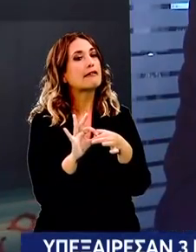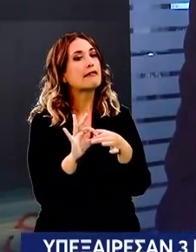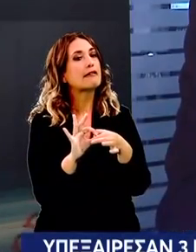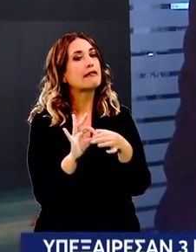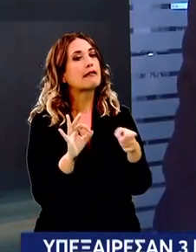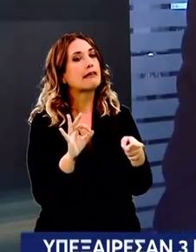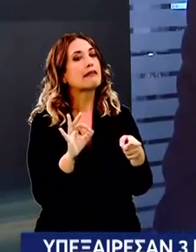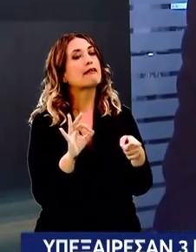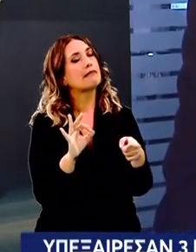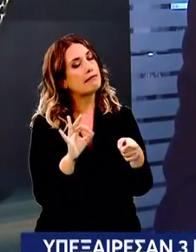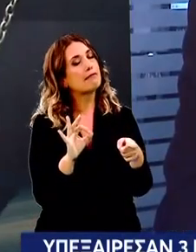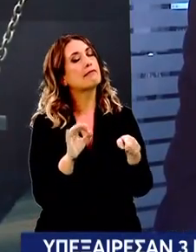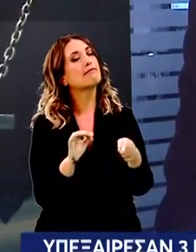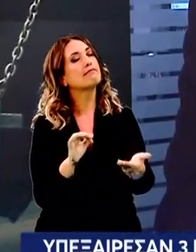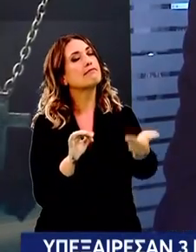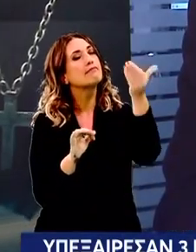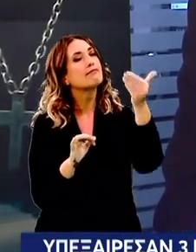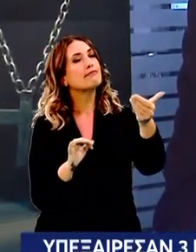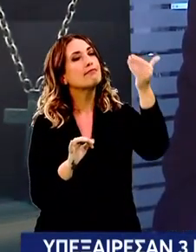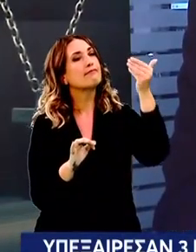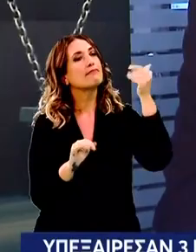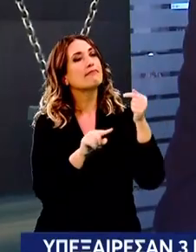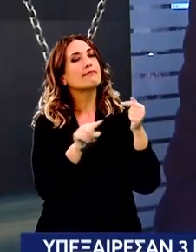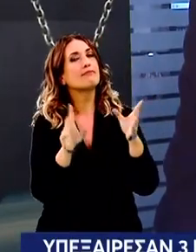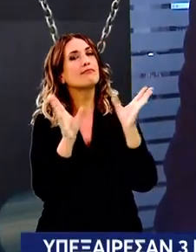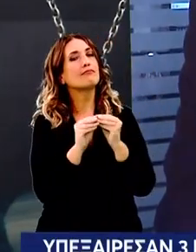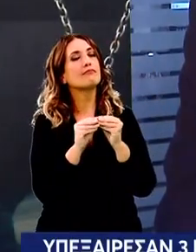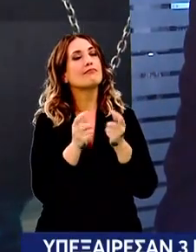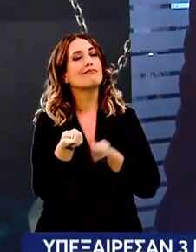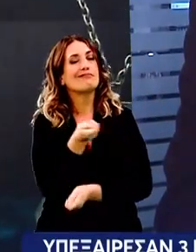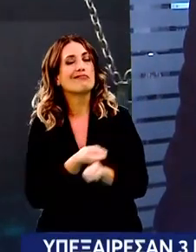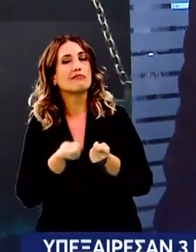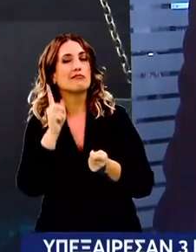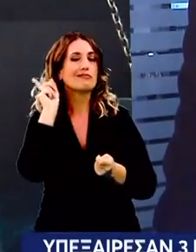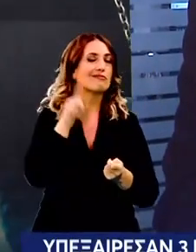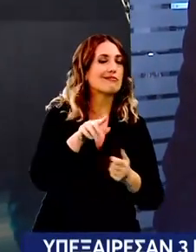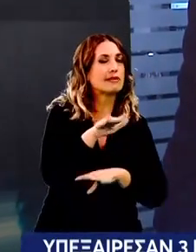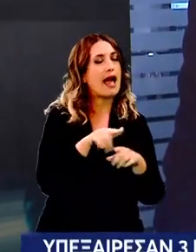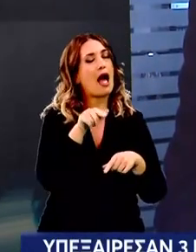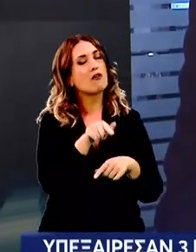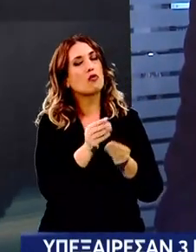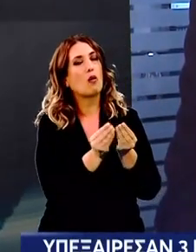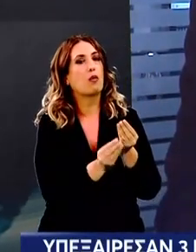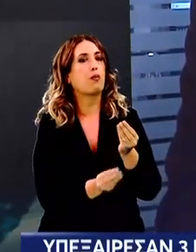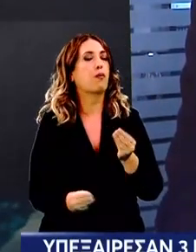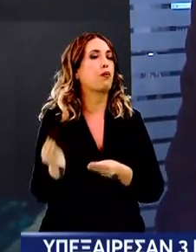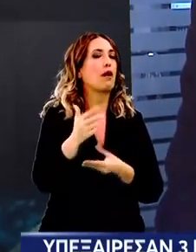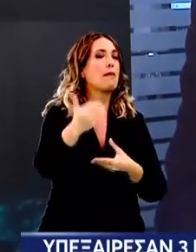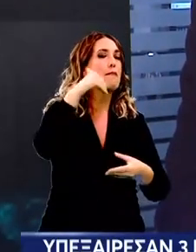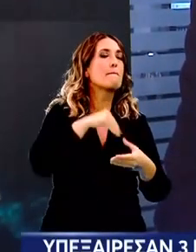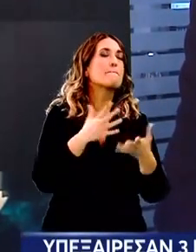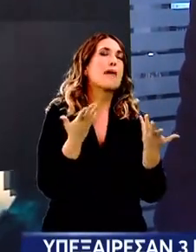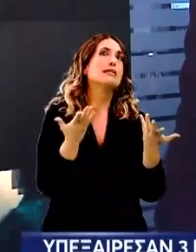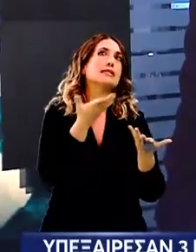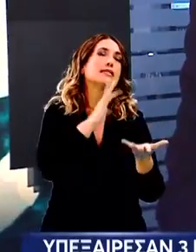καλύτερα αυτά τα θέματα στο παρελθόν και ποινικές εμπλοκές που τα πράγματα τα κάνουν ακόμα πιο σύνθετα δηλαδή είναι μια